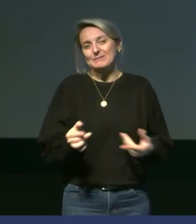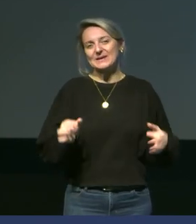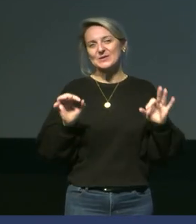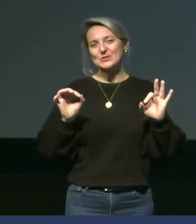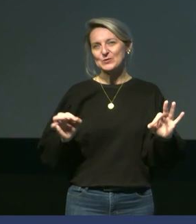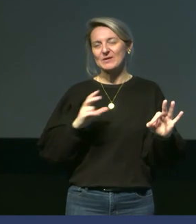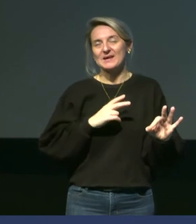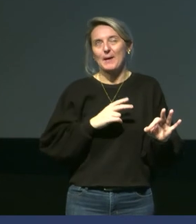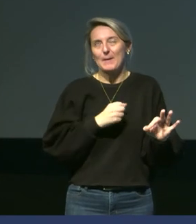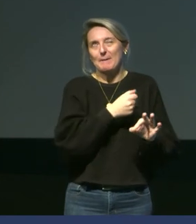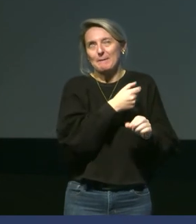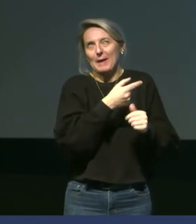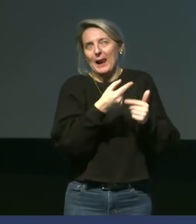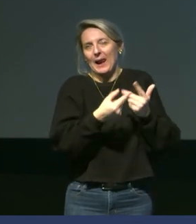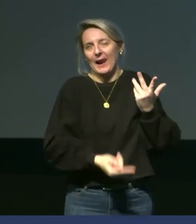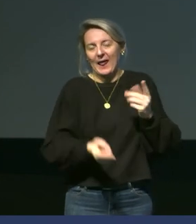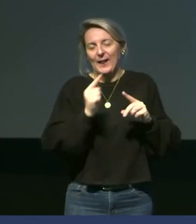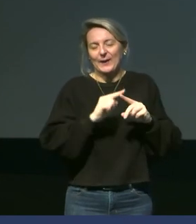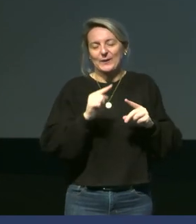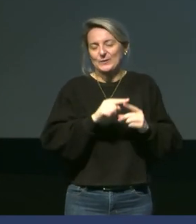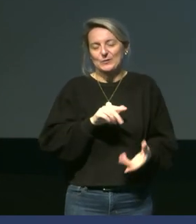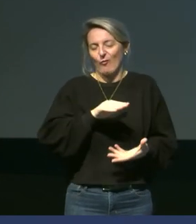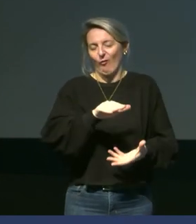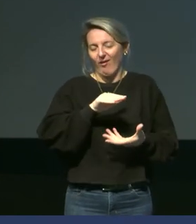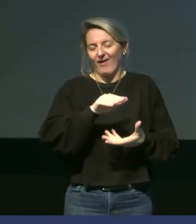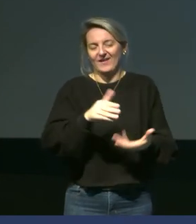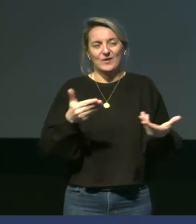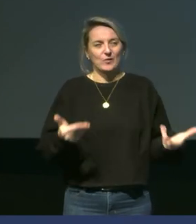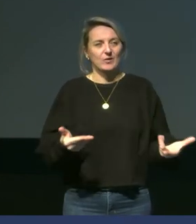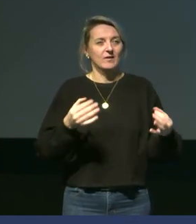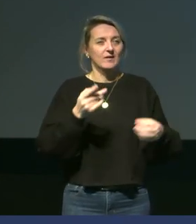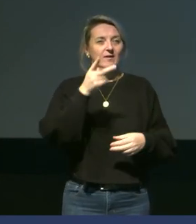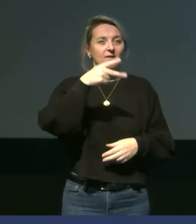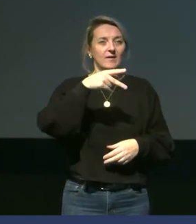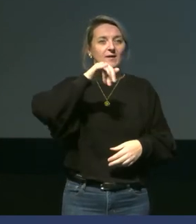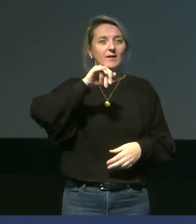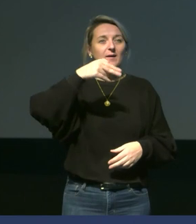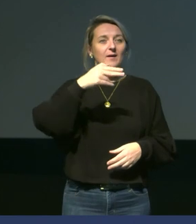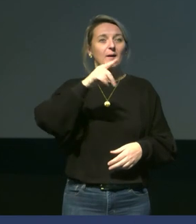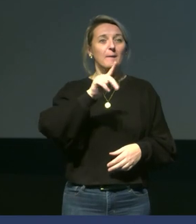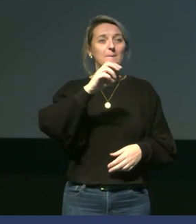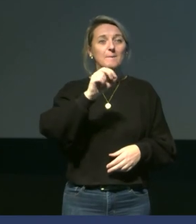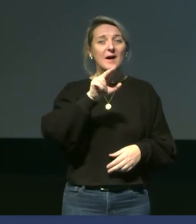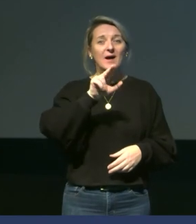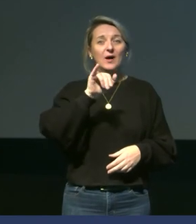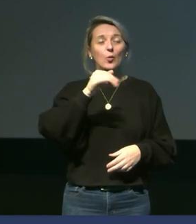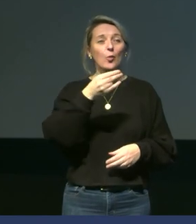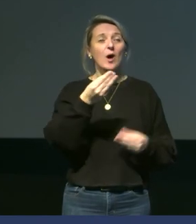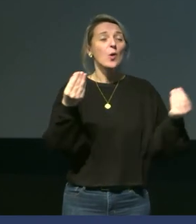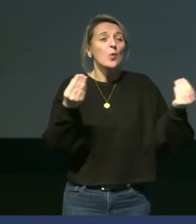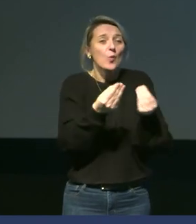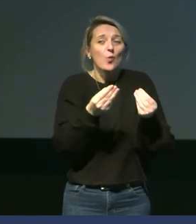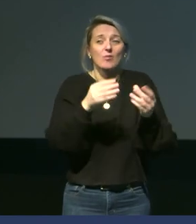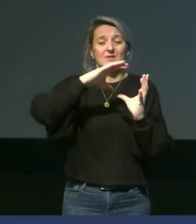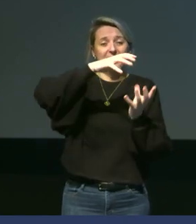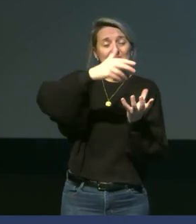y avait beaucoup d'autres choses à dire. Mais effectivement, on parle de pingouins uniquement en hémisphère nord, alors que toutes les espèces que je vous présente ici sont